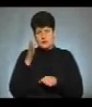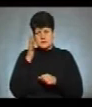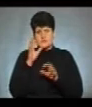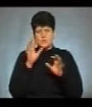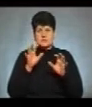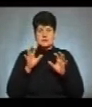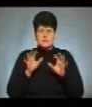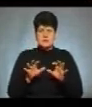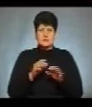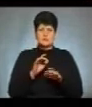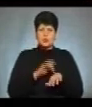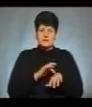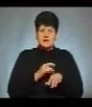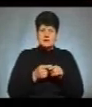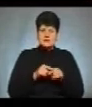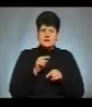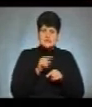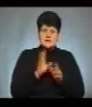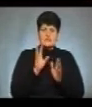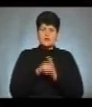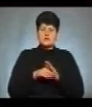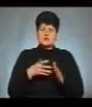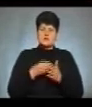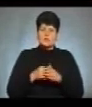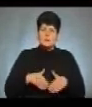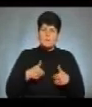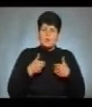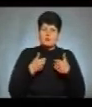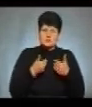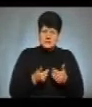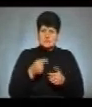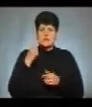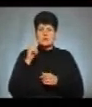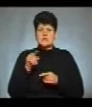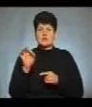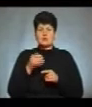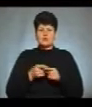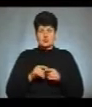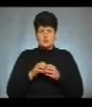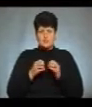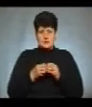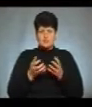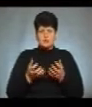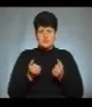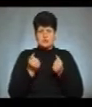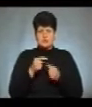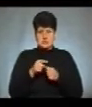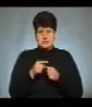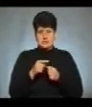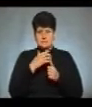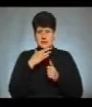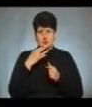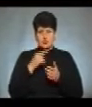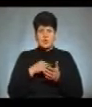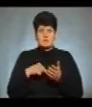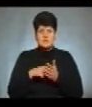законодавства, вболівають за це, вносять відповідні пропозиції, оскільки знають про це проблеми, отримуючи їх з багатьох міст